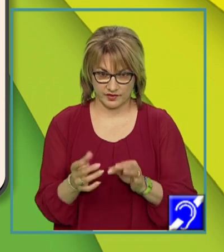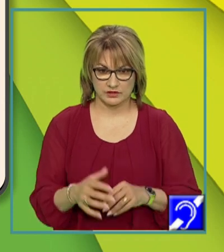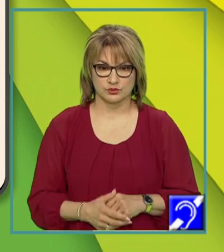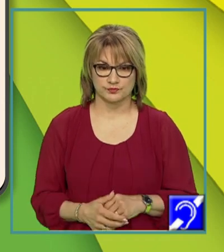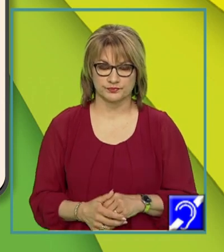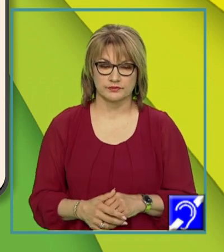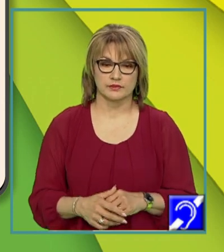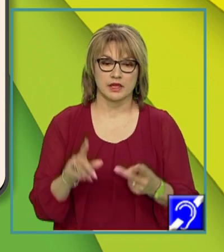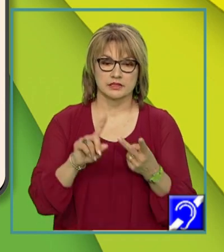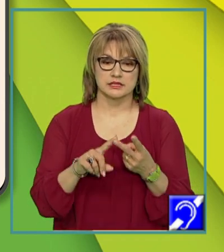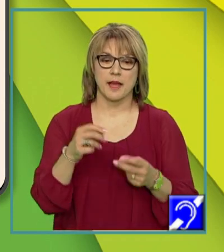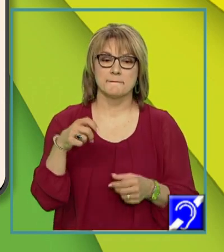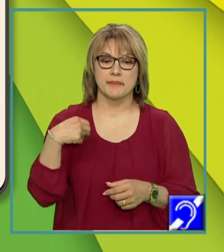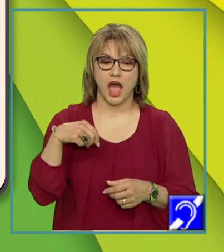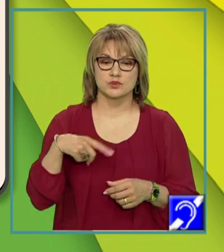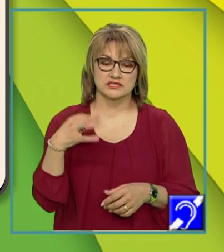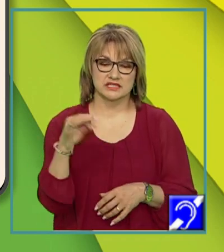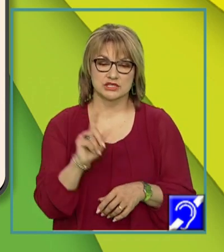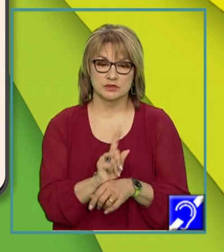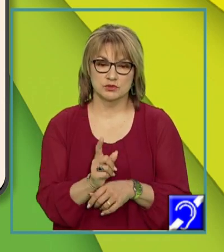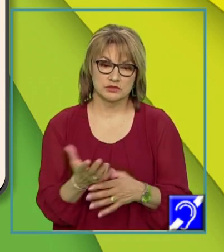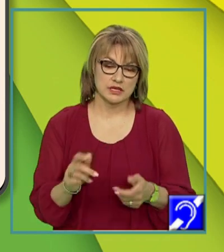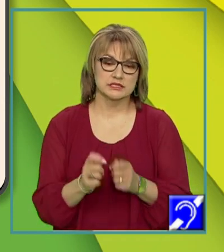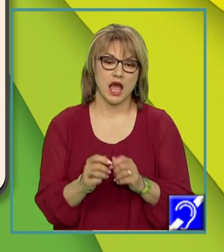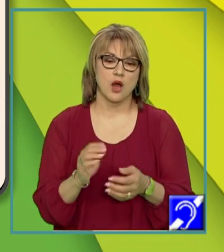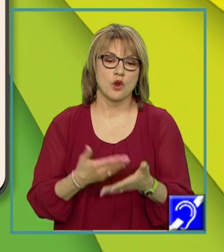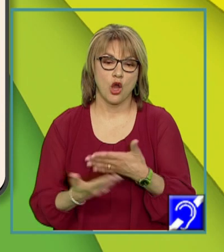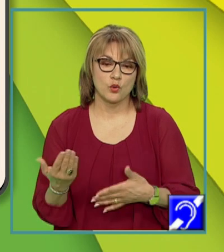Pauza este de 10 minute. Pauza durează.